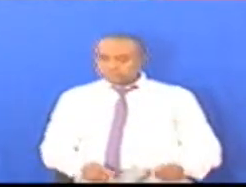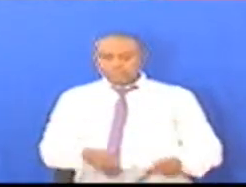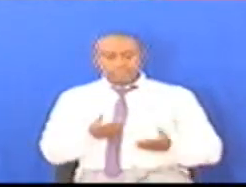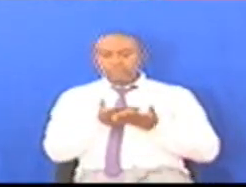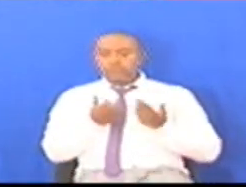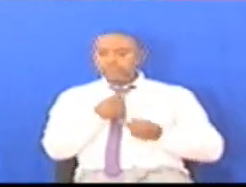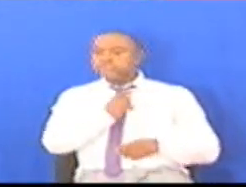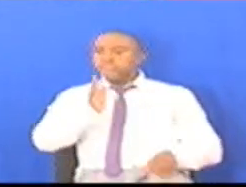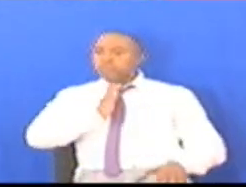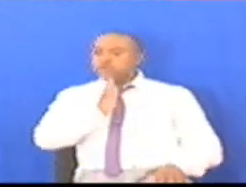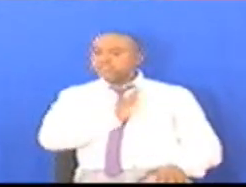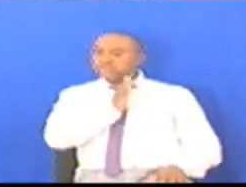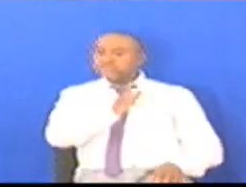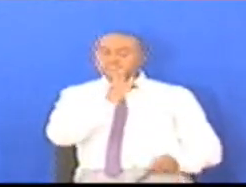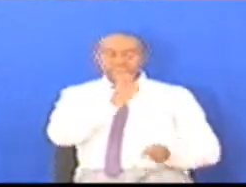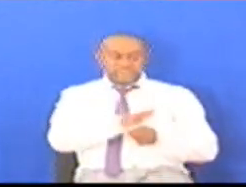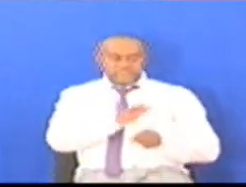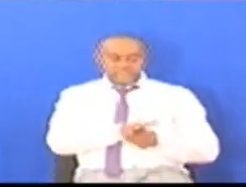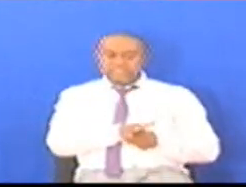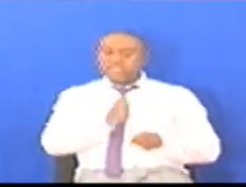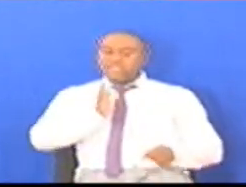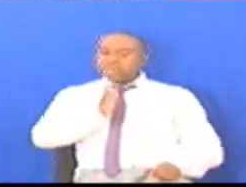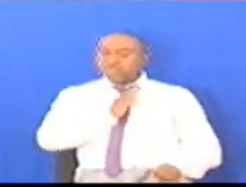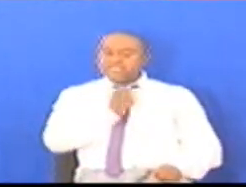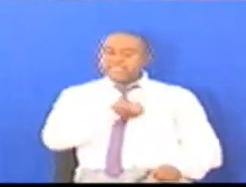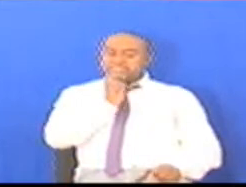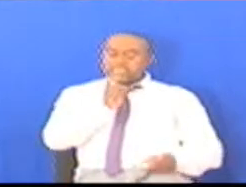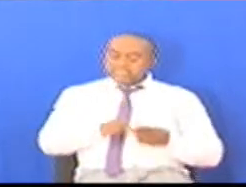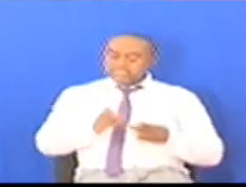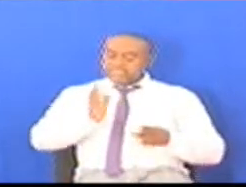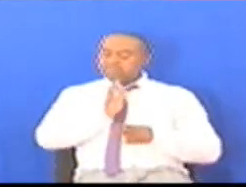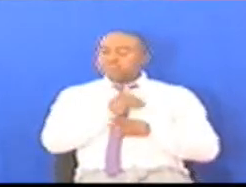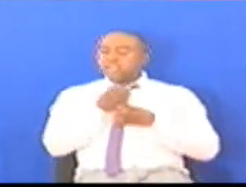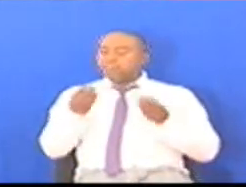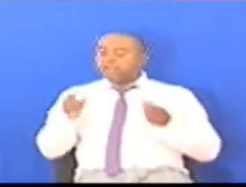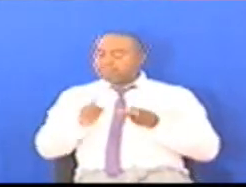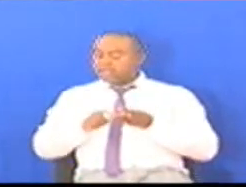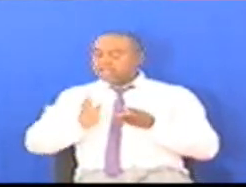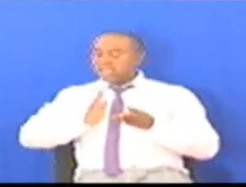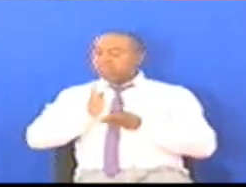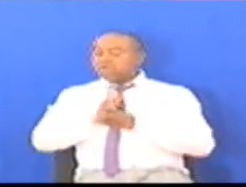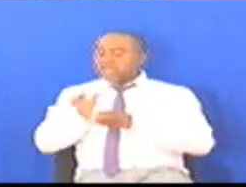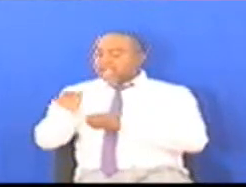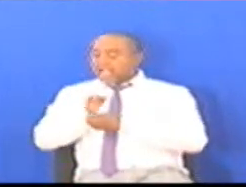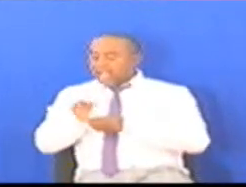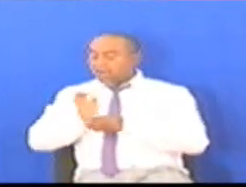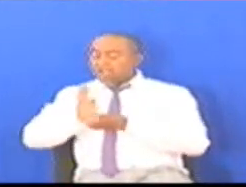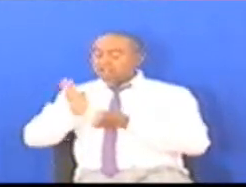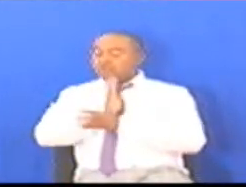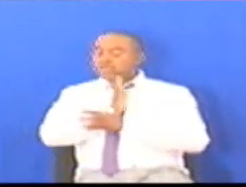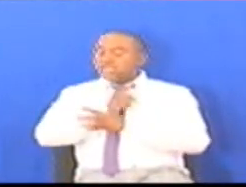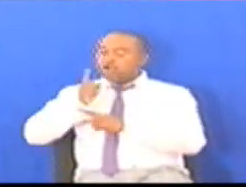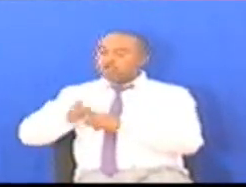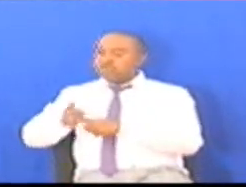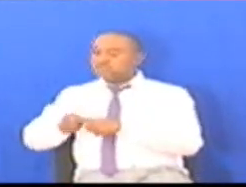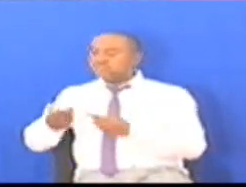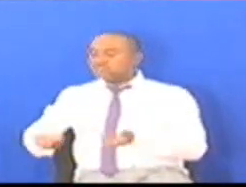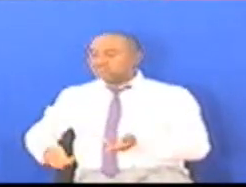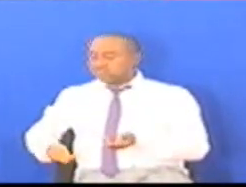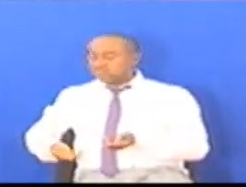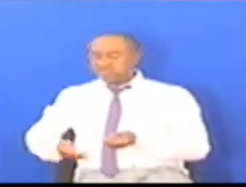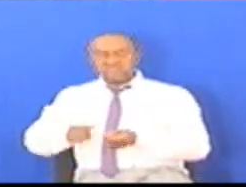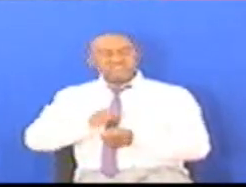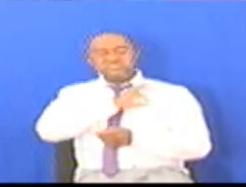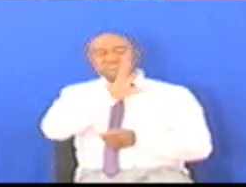nini hizi body Nyingi za chai, za pamba, za kahawa, za kurosho Kwa nini tuwe na mtitiri wa